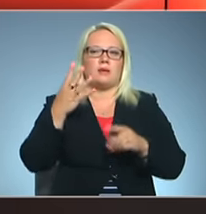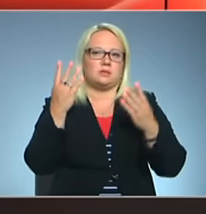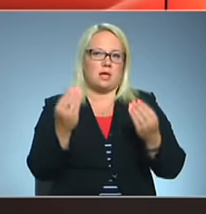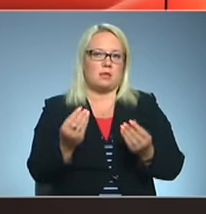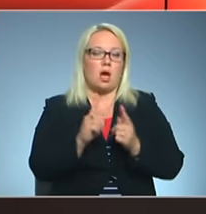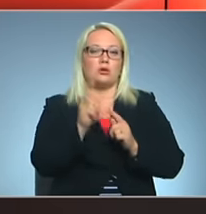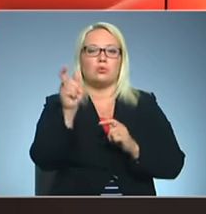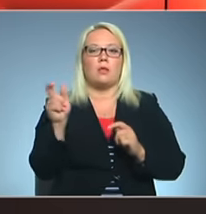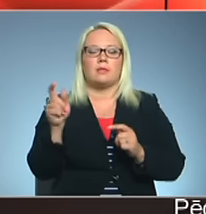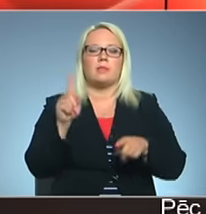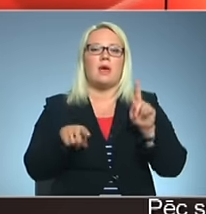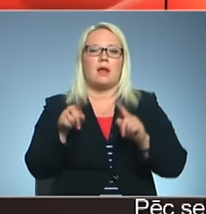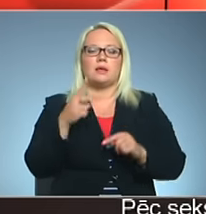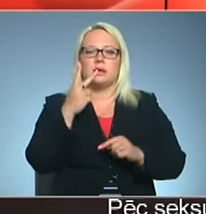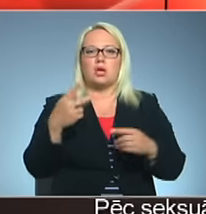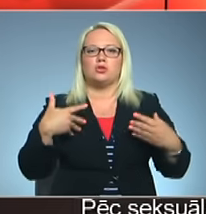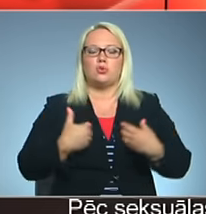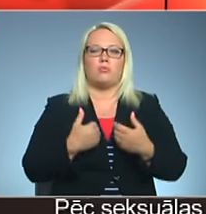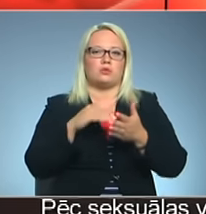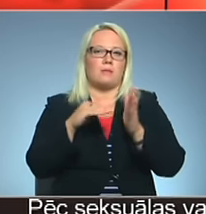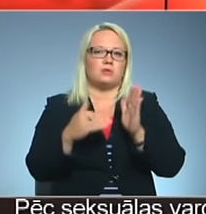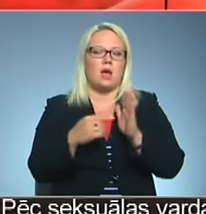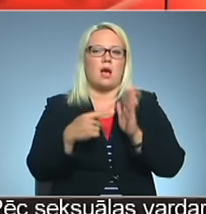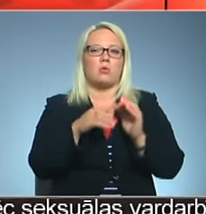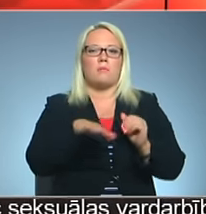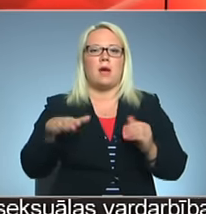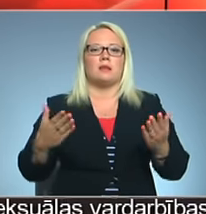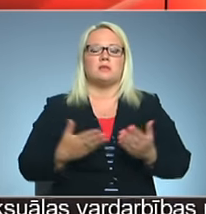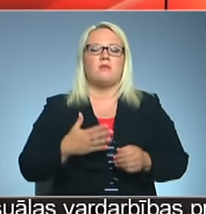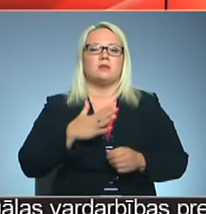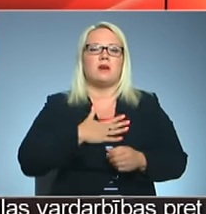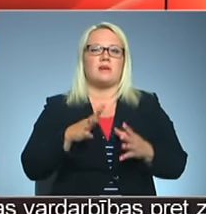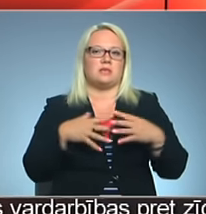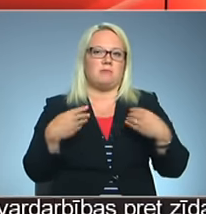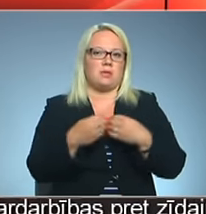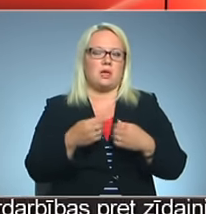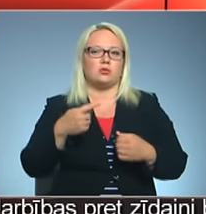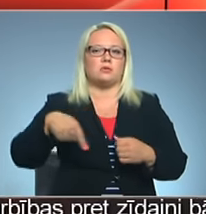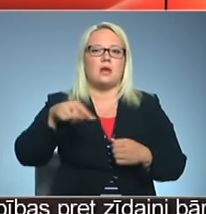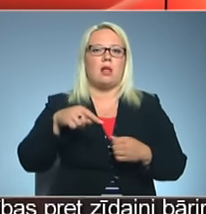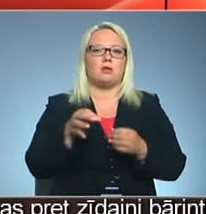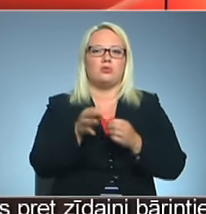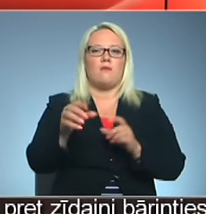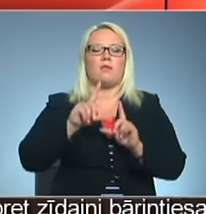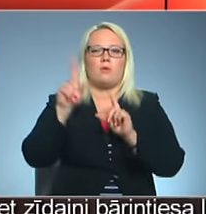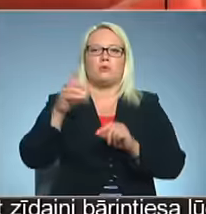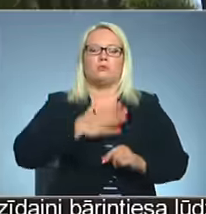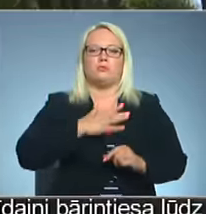dienā. Skolotāji Nereti redz drūmos apstākstu, kādos bērni dzīvo savās ģimenēs uz Salas novada devās lāsmasulte.